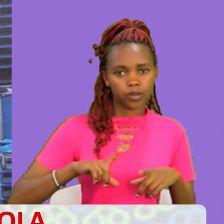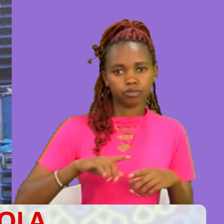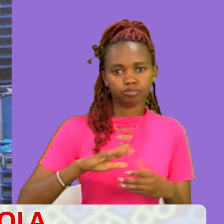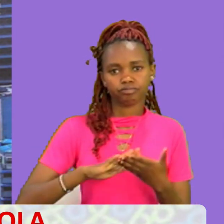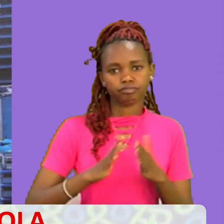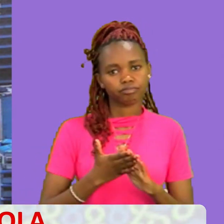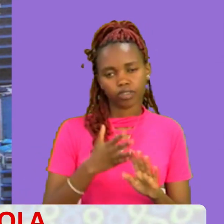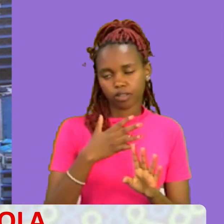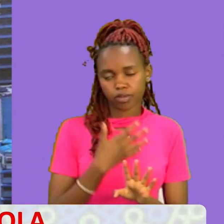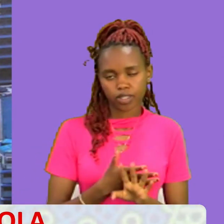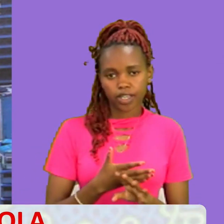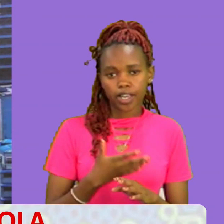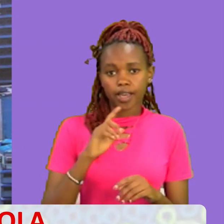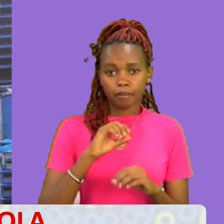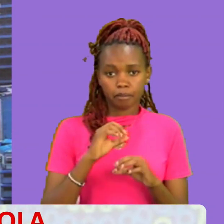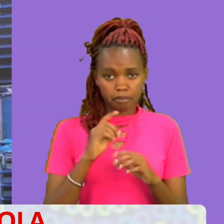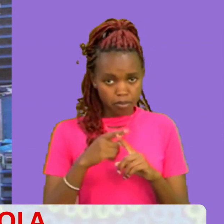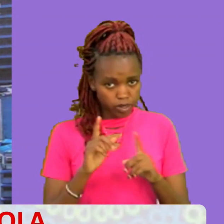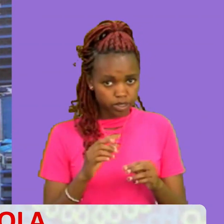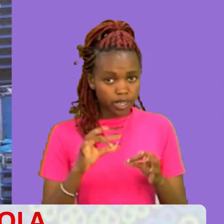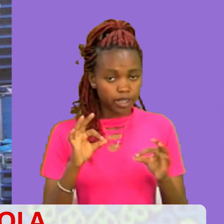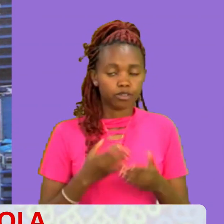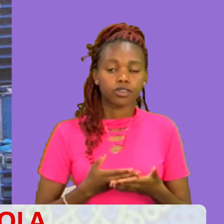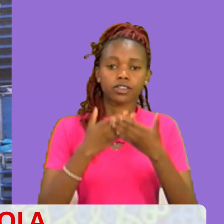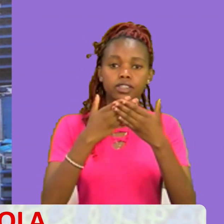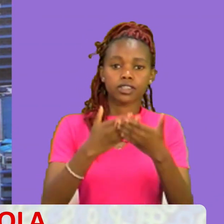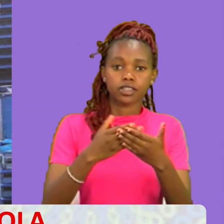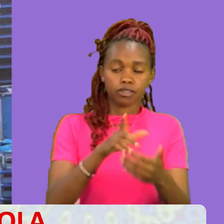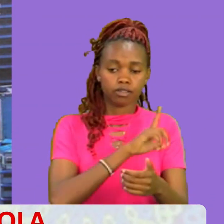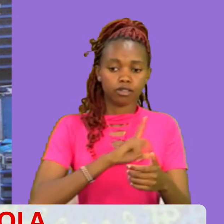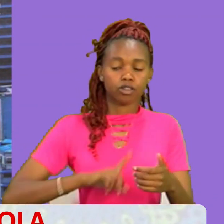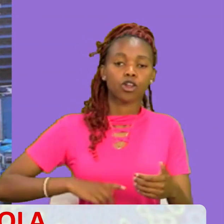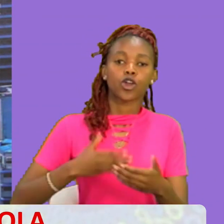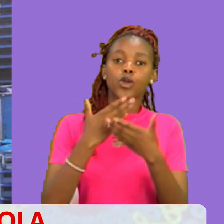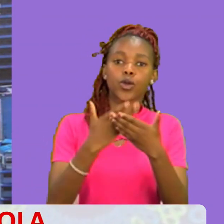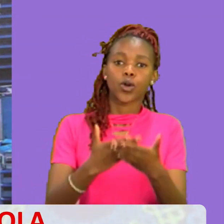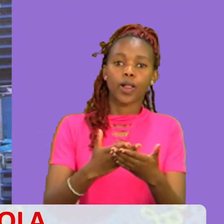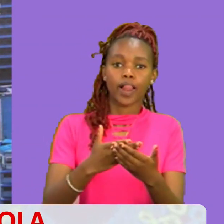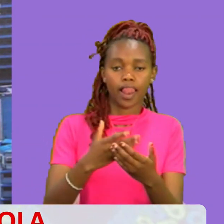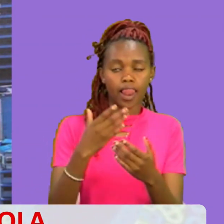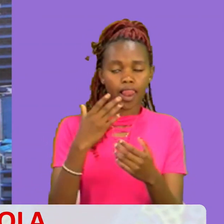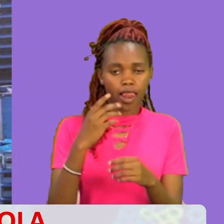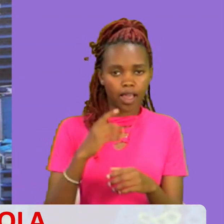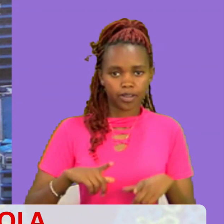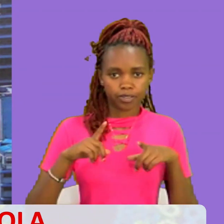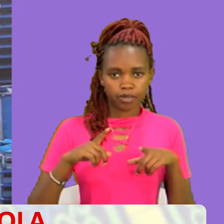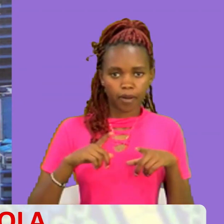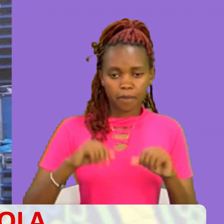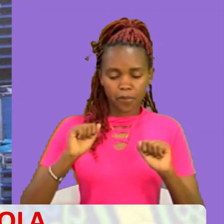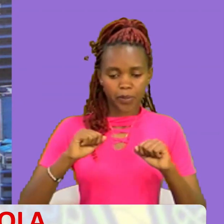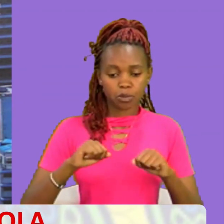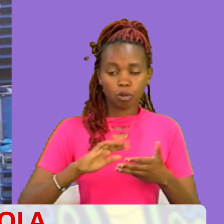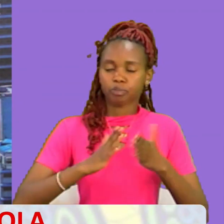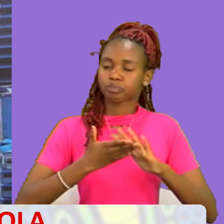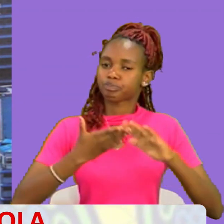Inaungezeka Mungu Anakuungezia maisha Marefo zaidi Kwa sababu gani Ili ukaweze Kumtumikia Ili